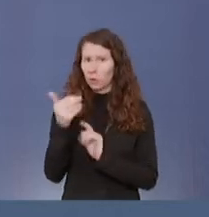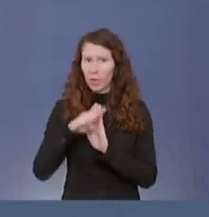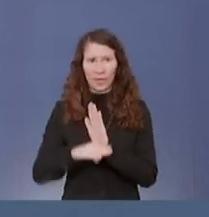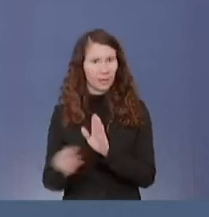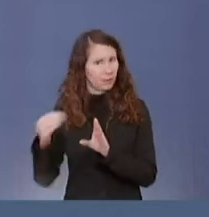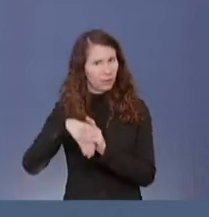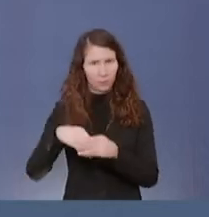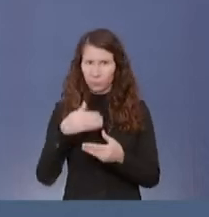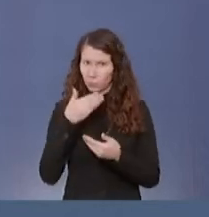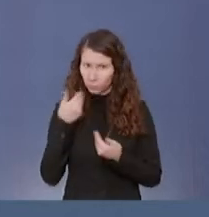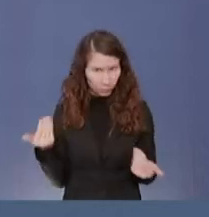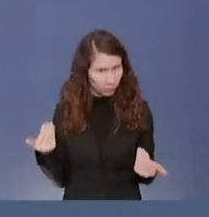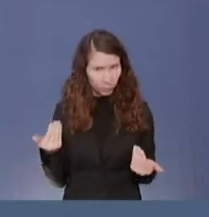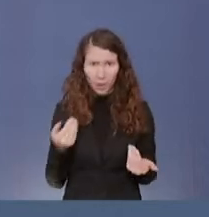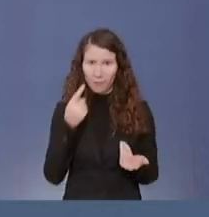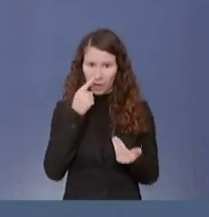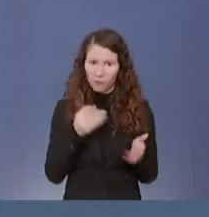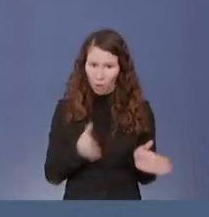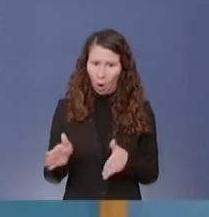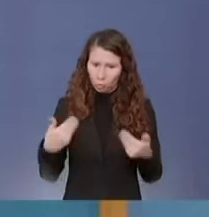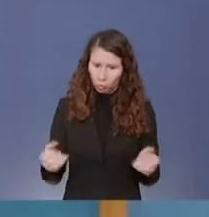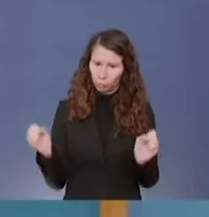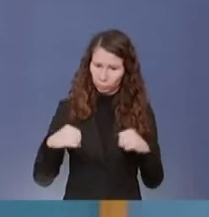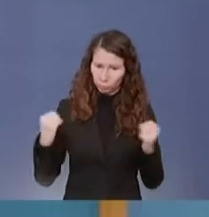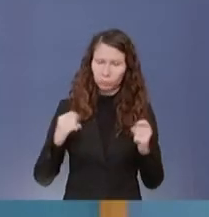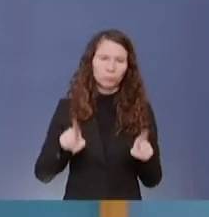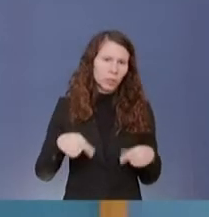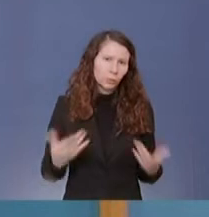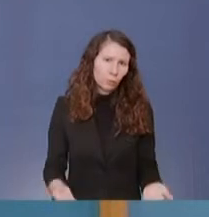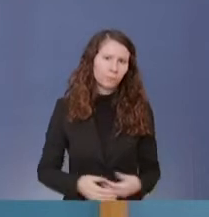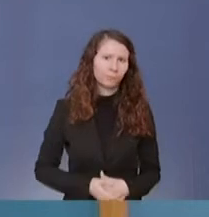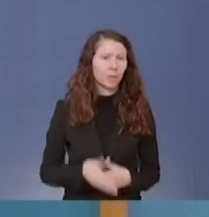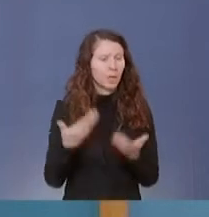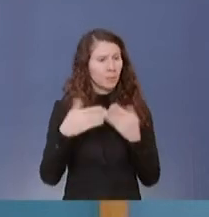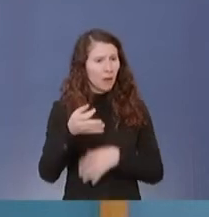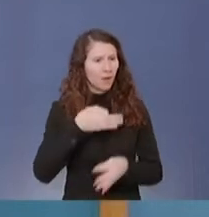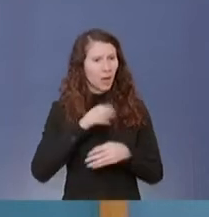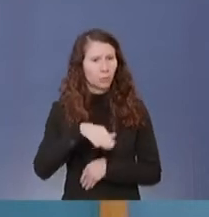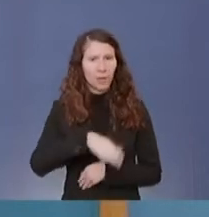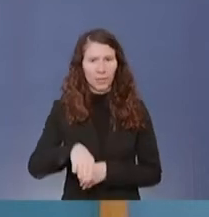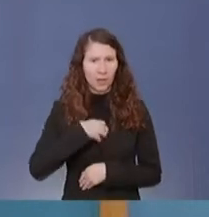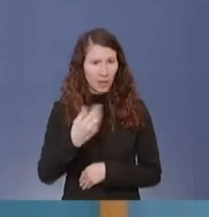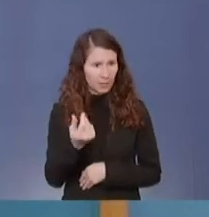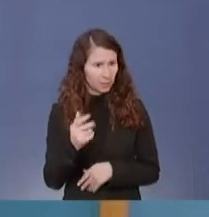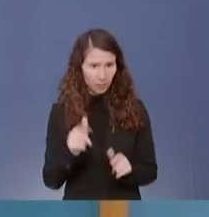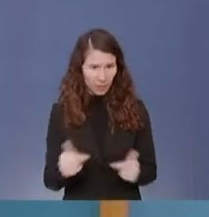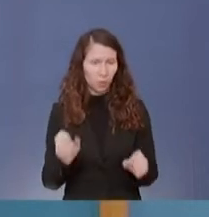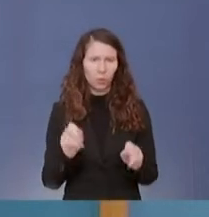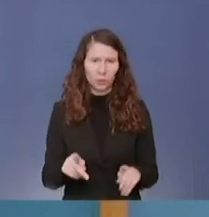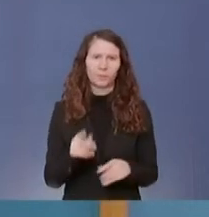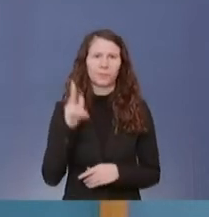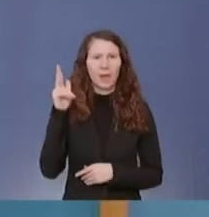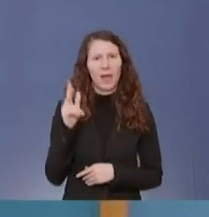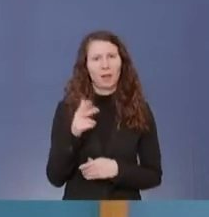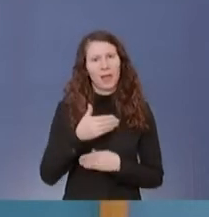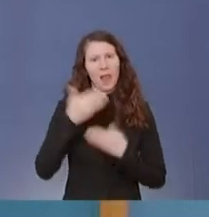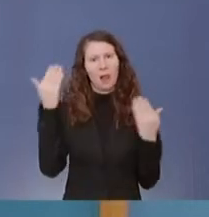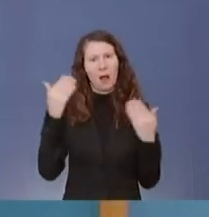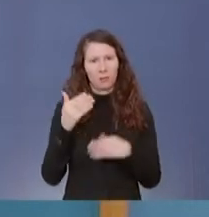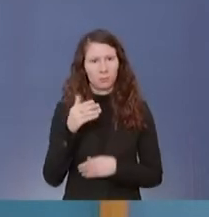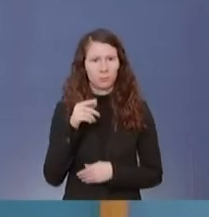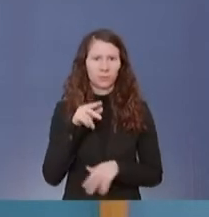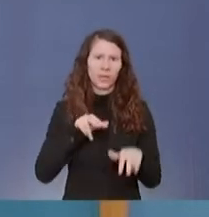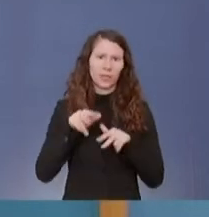Verordnung getroffen wird. Gibt es weitere Fragen zum Kinderkrankengeld? Das sehe ich jetzt nicht. Dann habe ich eine Frage von Herrn Heller an den Regierungssprecher.